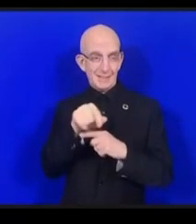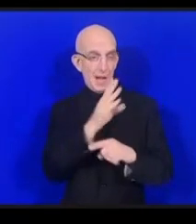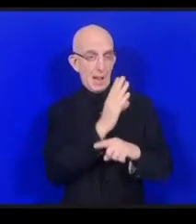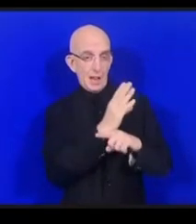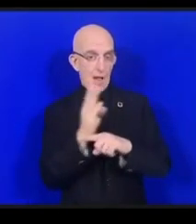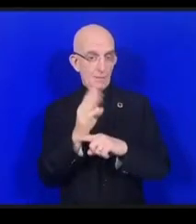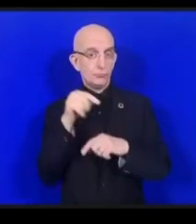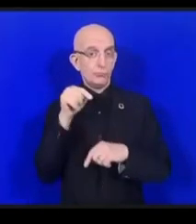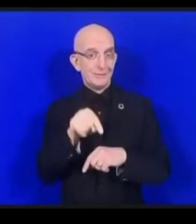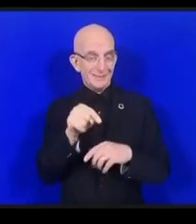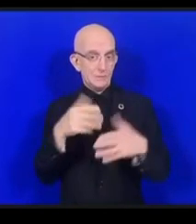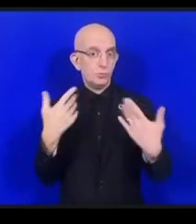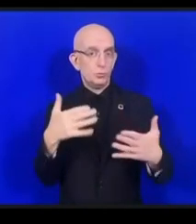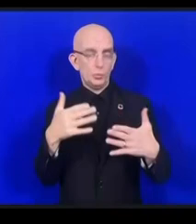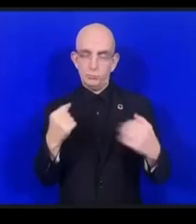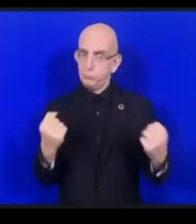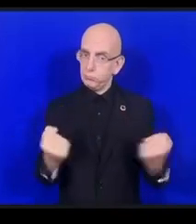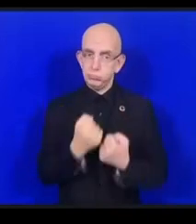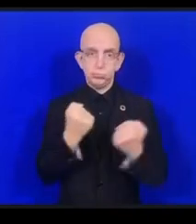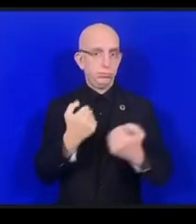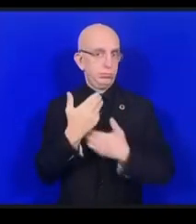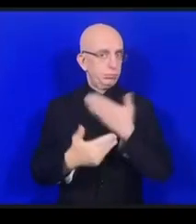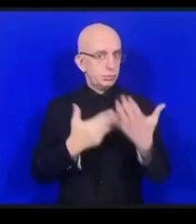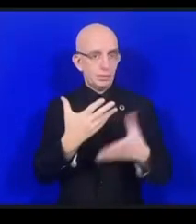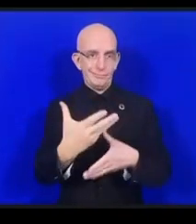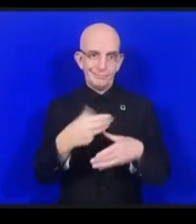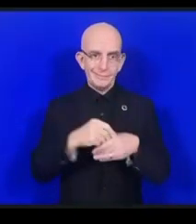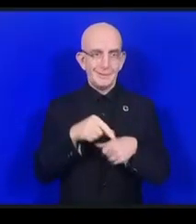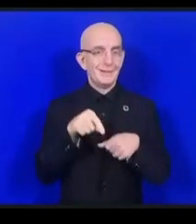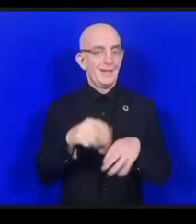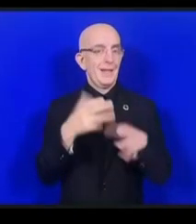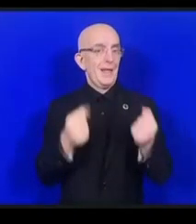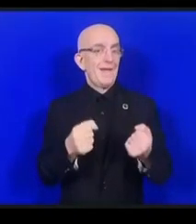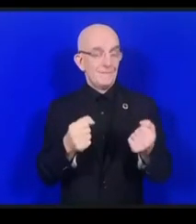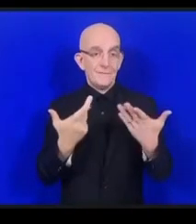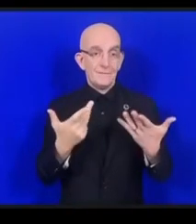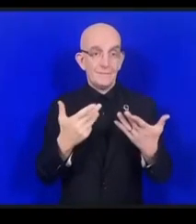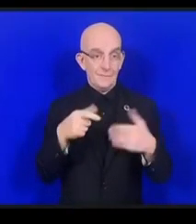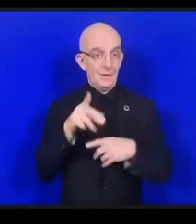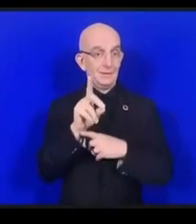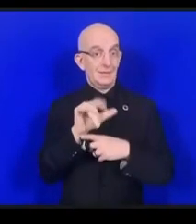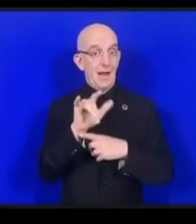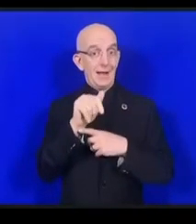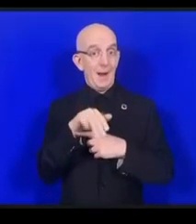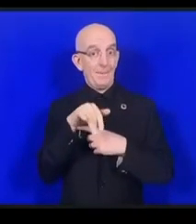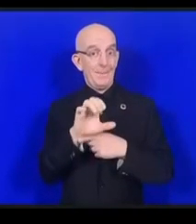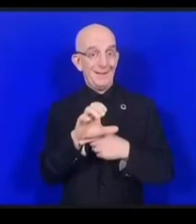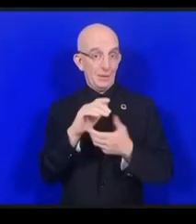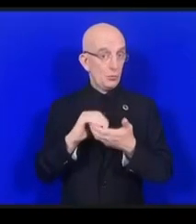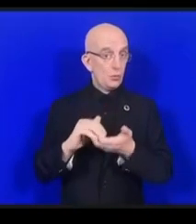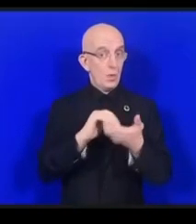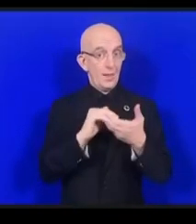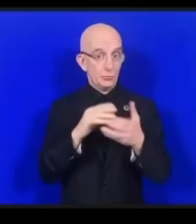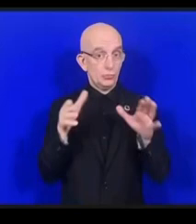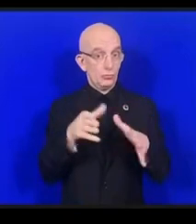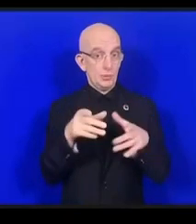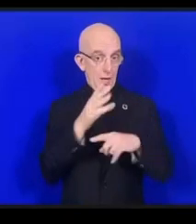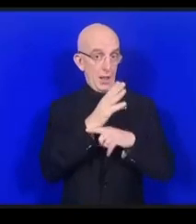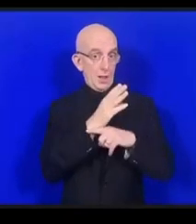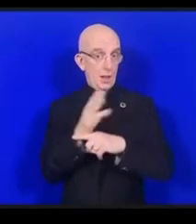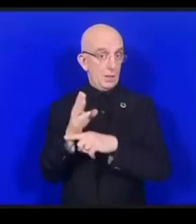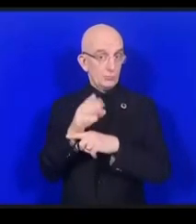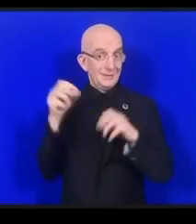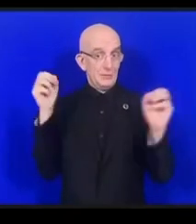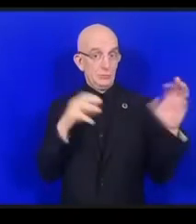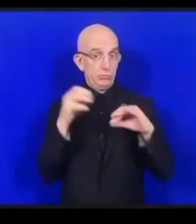avons notre rapporteur qui représente l'association internationale des bibliothèques qui va peut-être intervenir à la fin de